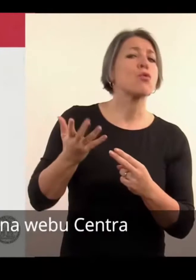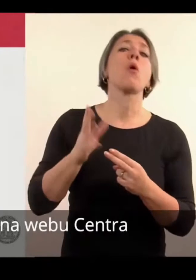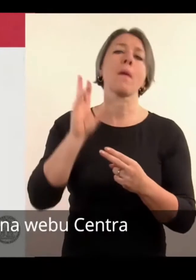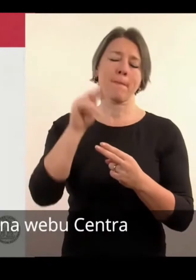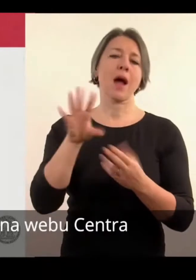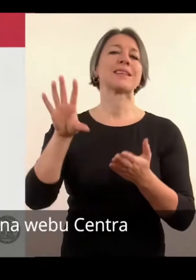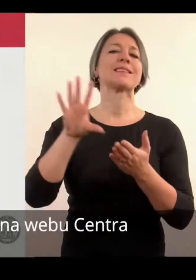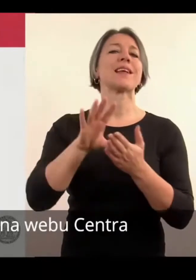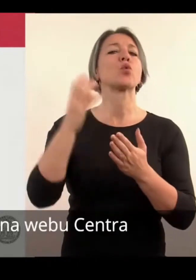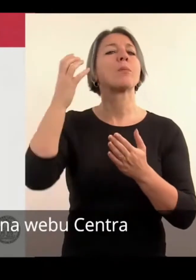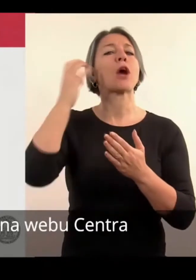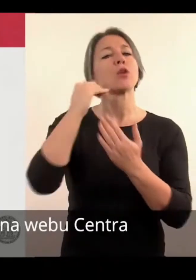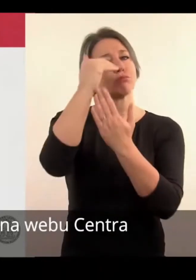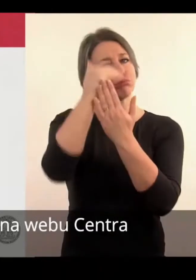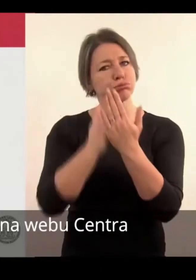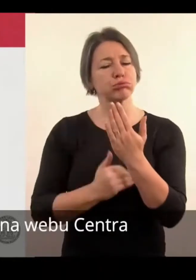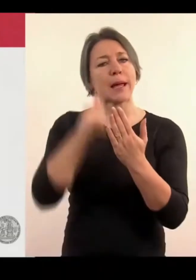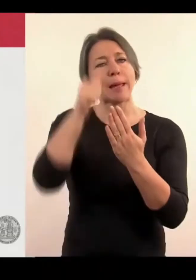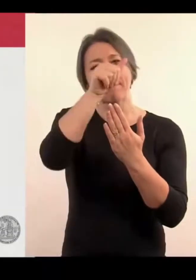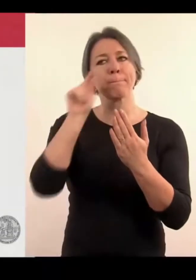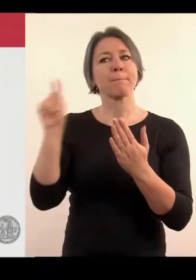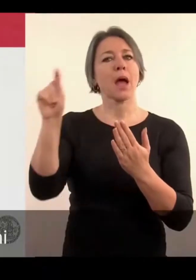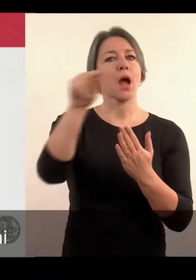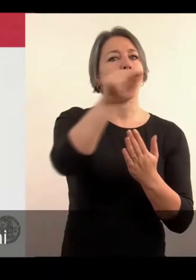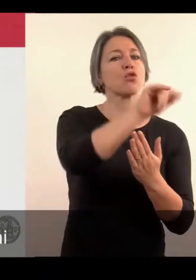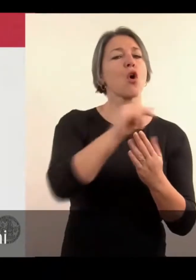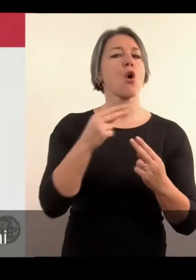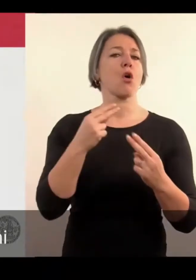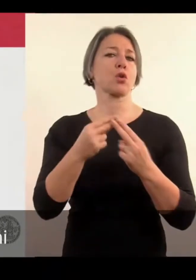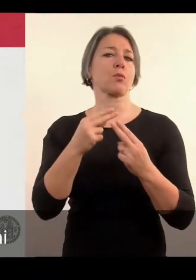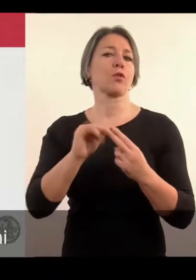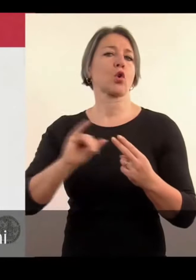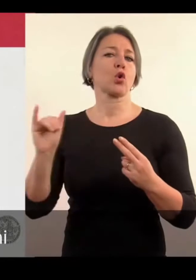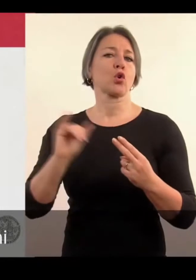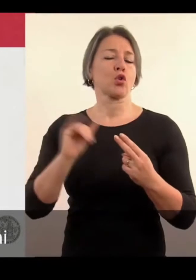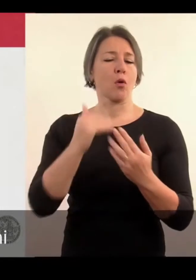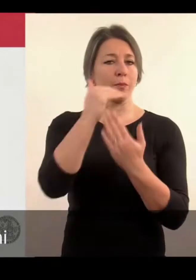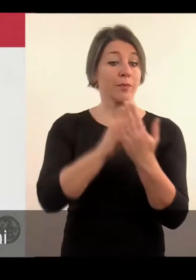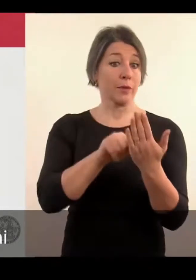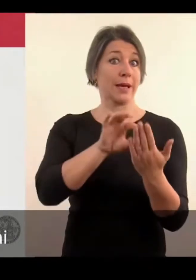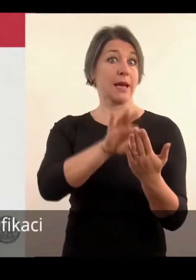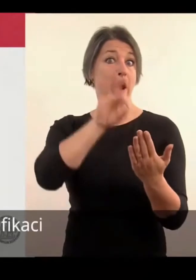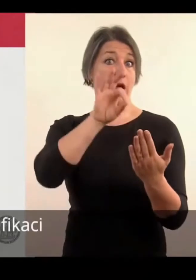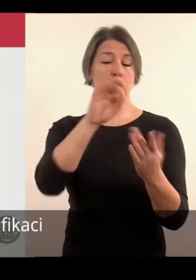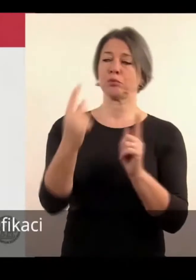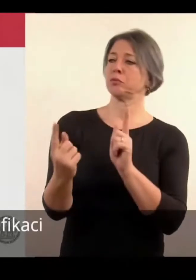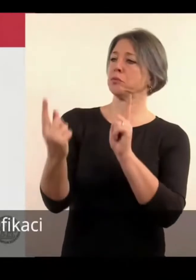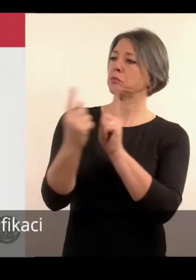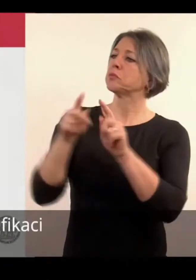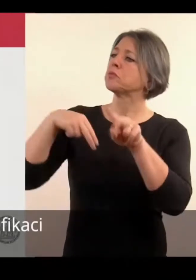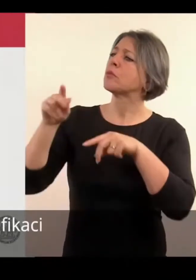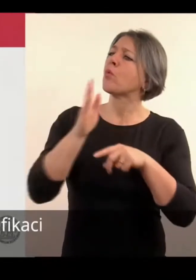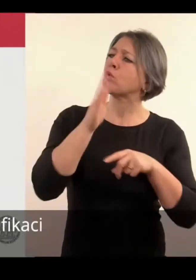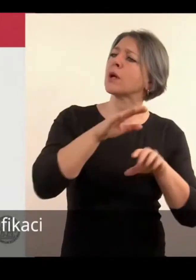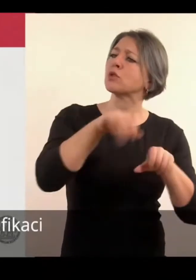webu St. Karolina. A ty jsou vlastně kontaktní osoby s tými můžete už konzultovat právě modifikaci